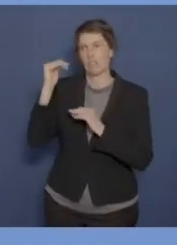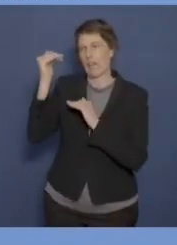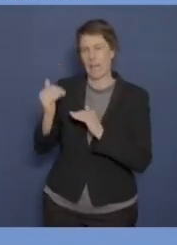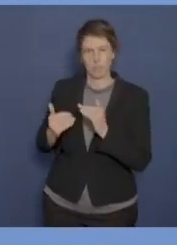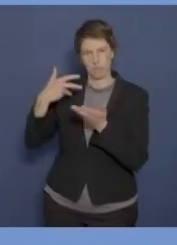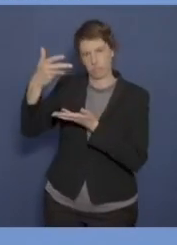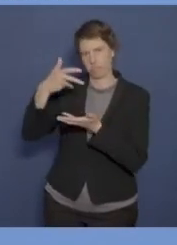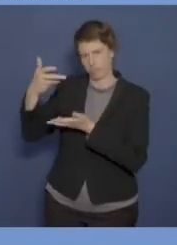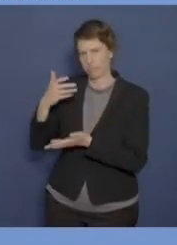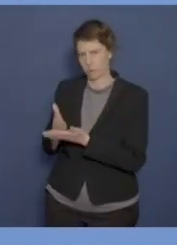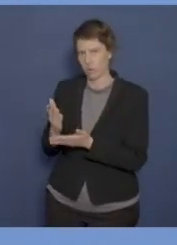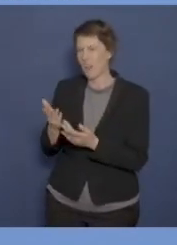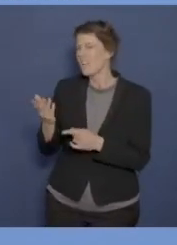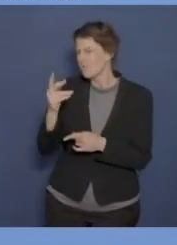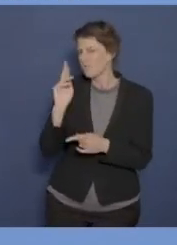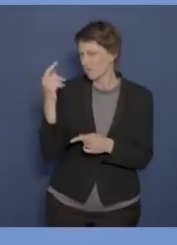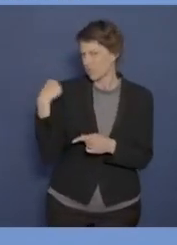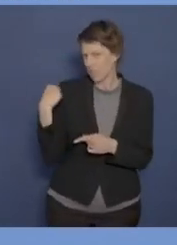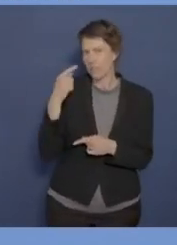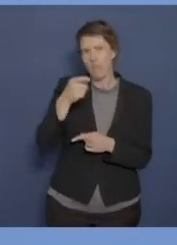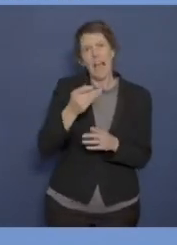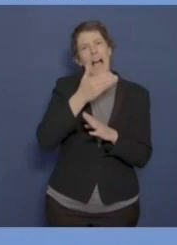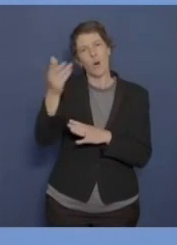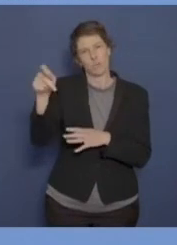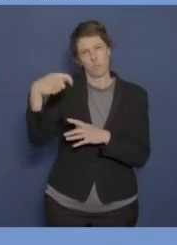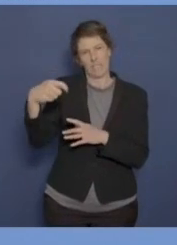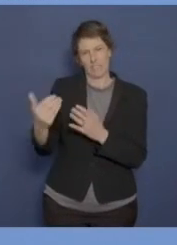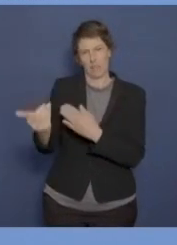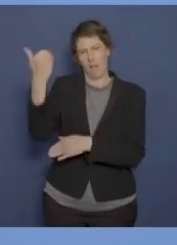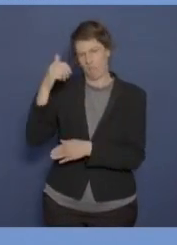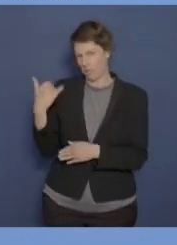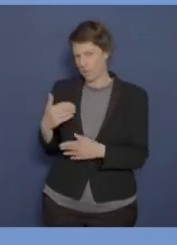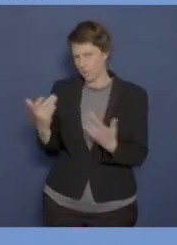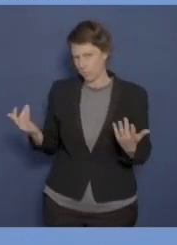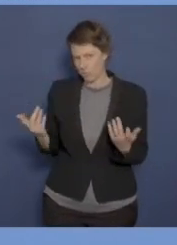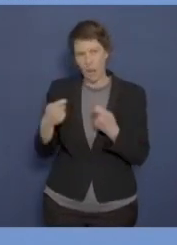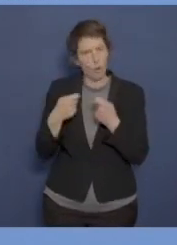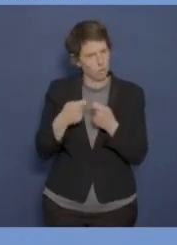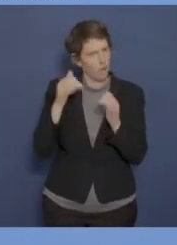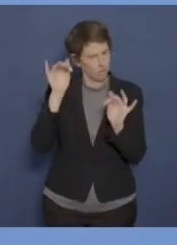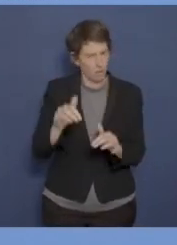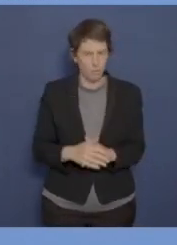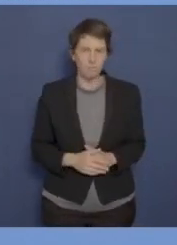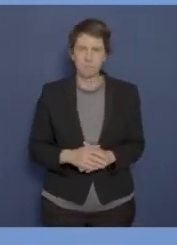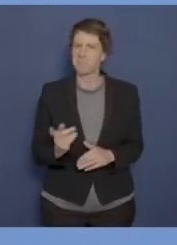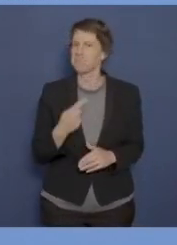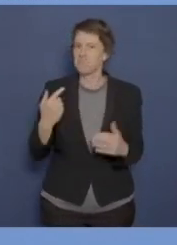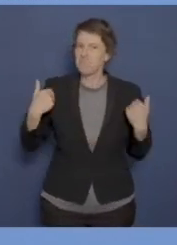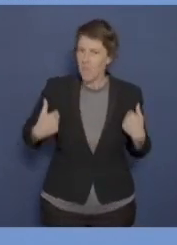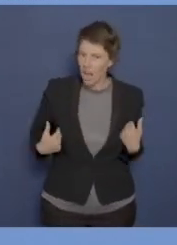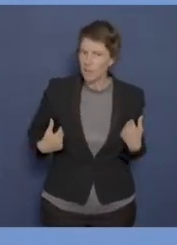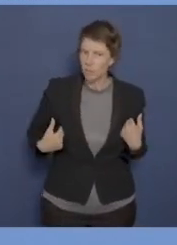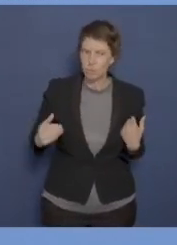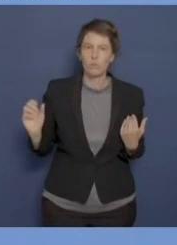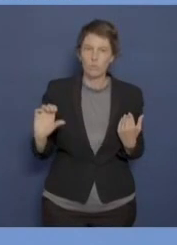Sie gesehen haben, zuletzt. Der Außenminister war ja hier zu Besuch, in Kontakt. Und wir haben unsere Haltung jetzt nochmal